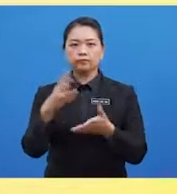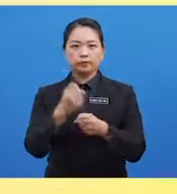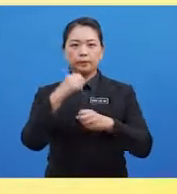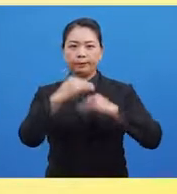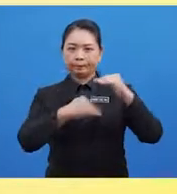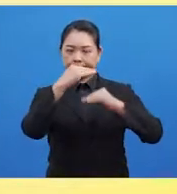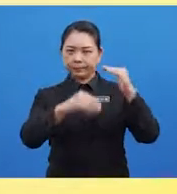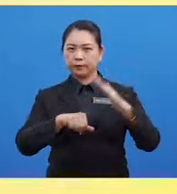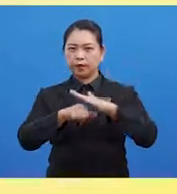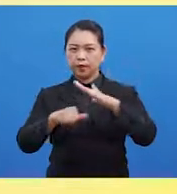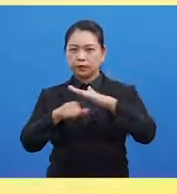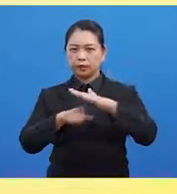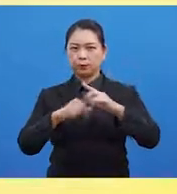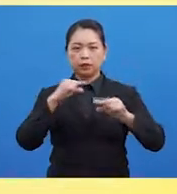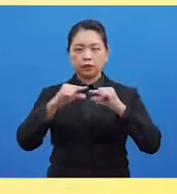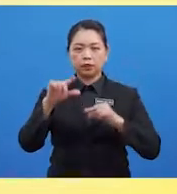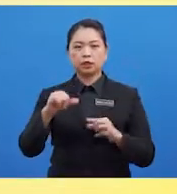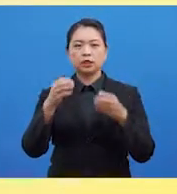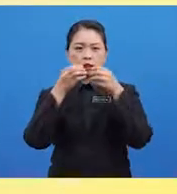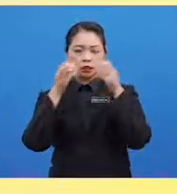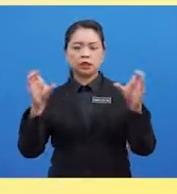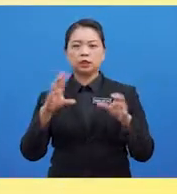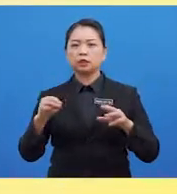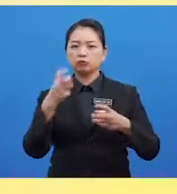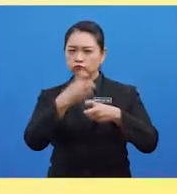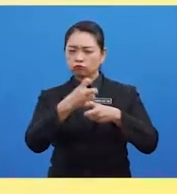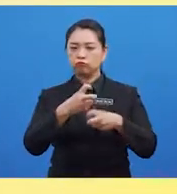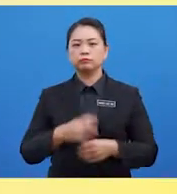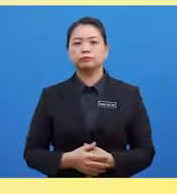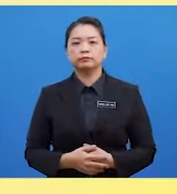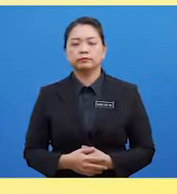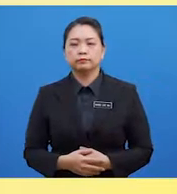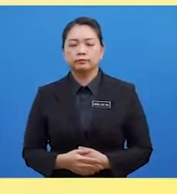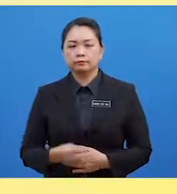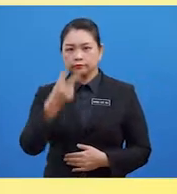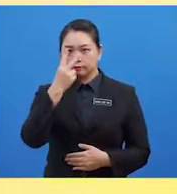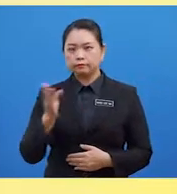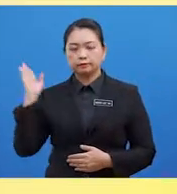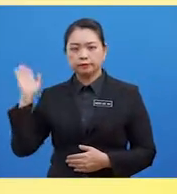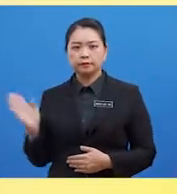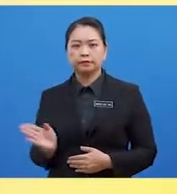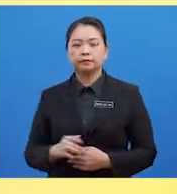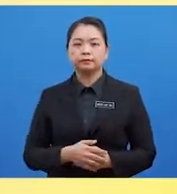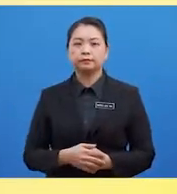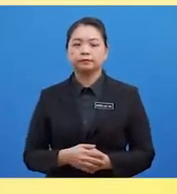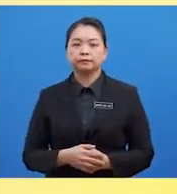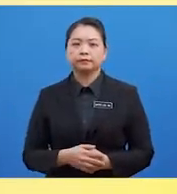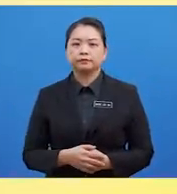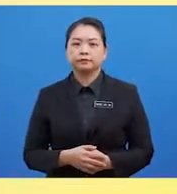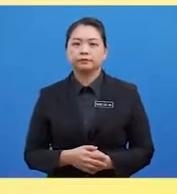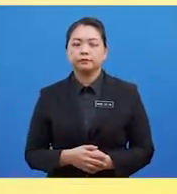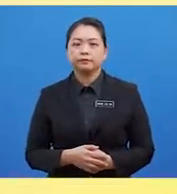Terdapat Membina Asas Pergerakan Yang Cekap Dan Kompleks Seterusnya Kita Bincang Pula Fasa